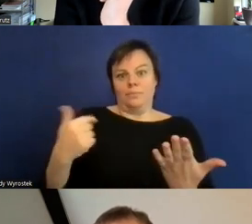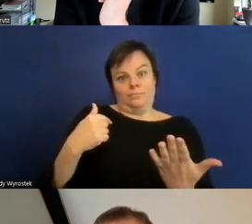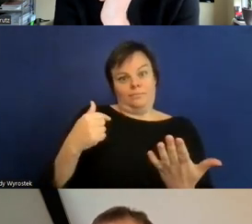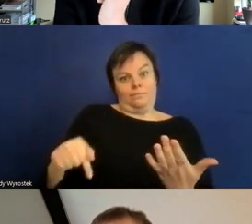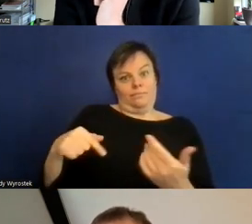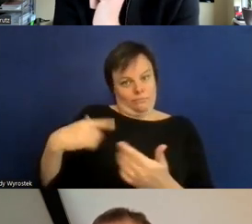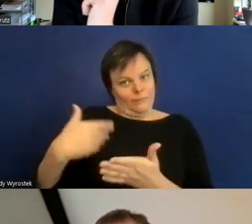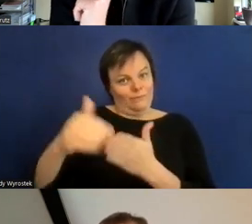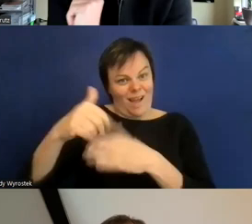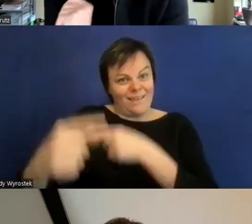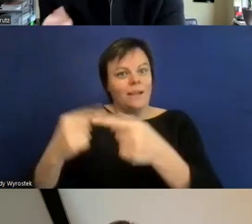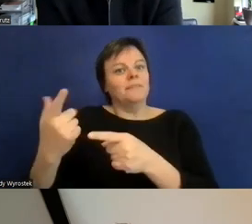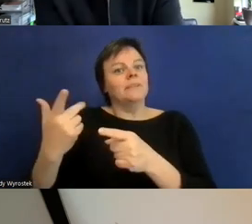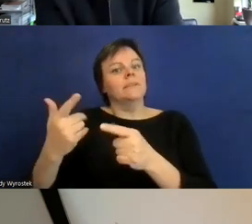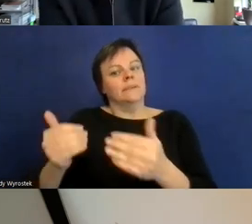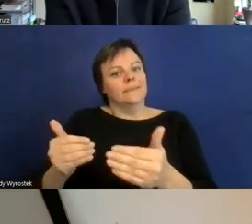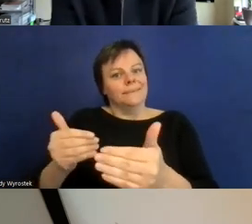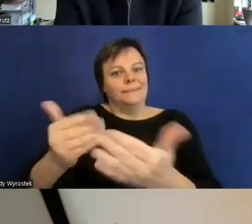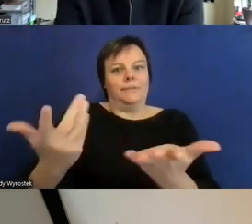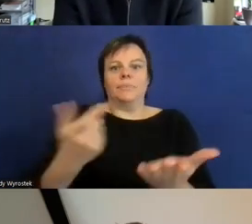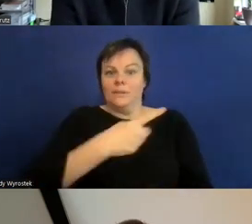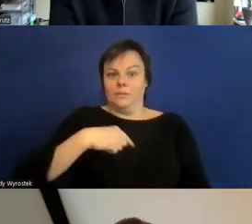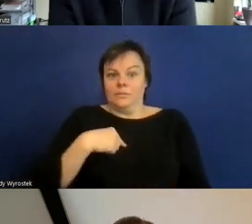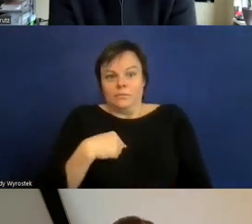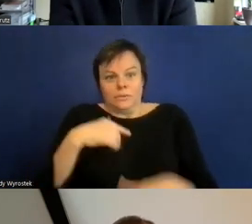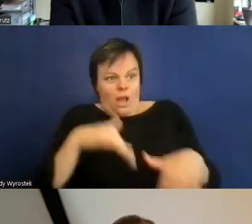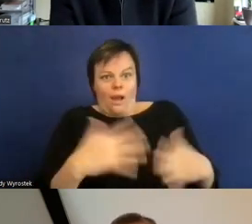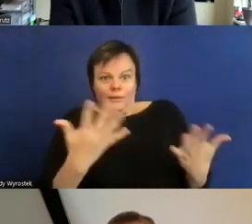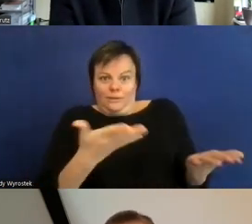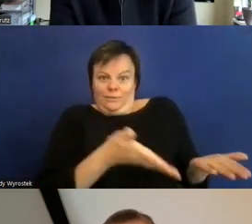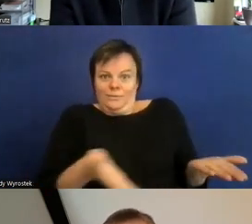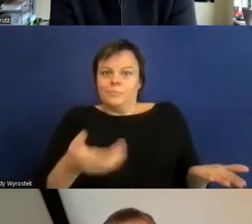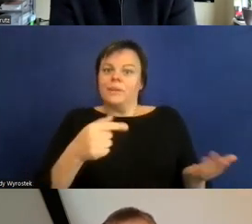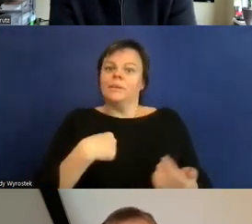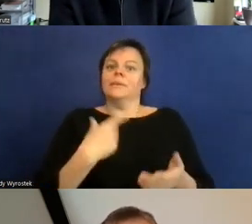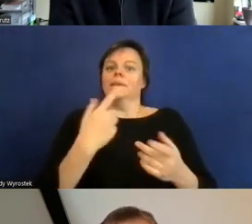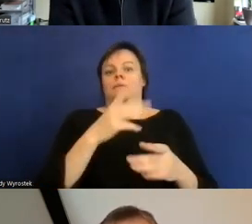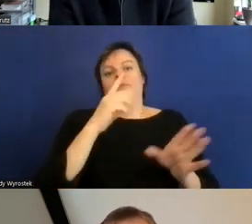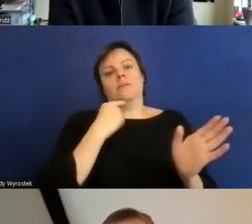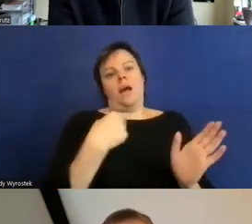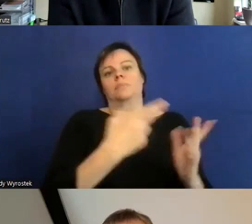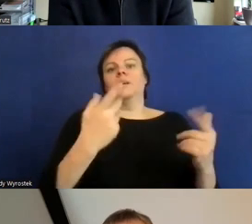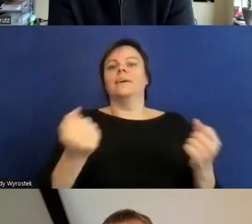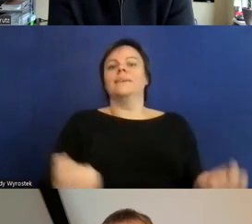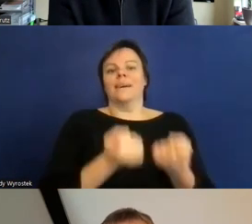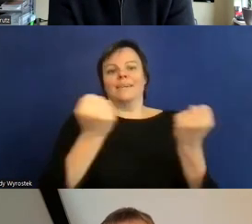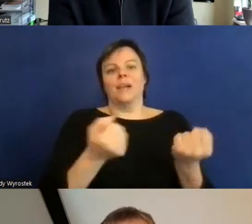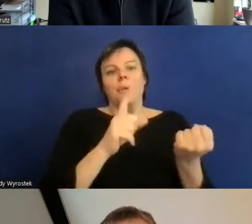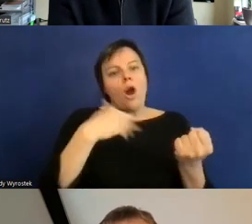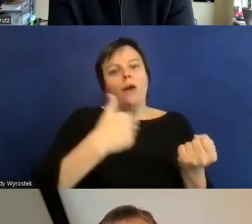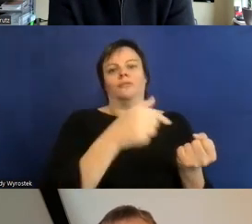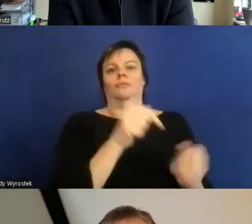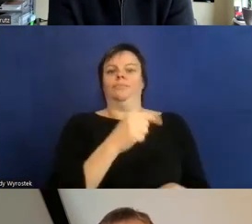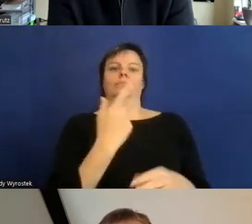ja ich glaube wir sind am Ende der Fragen auch am Ende unserer Zeit ich bedanke mich ganz herzlich bei